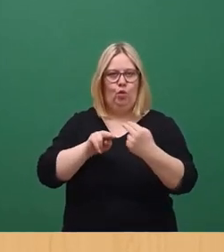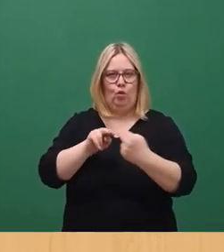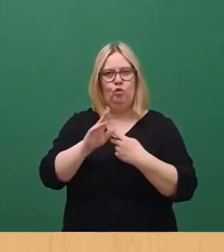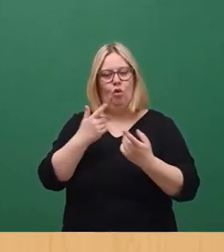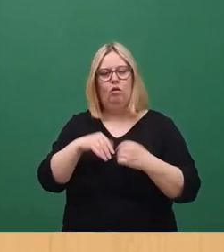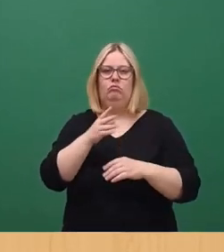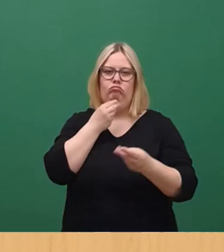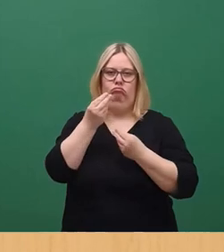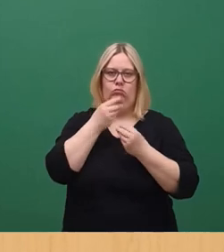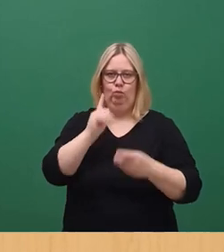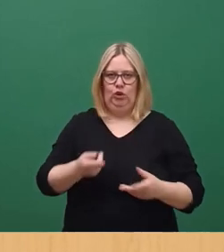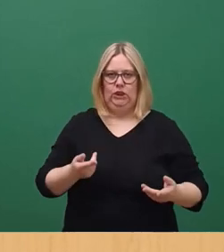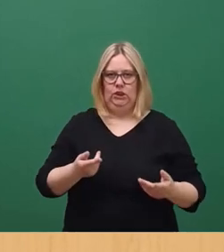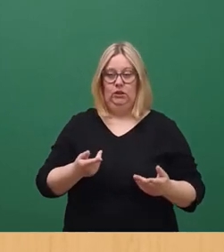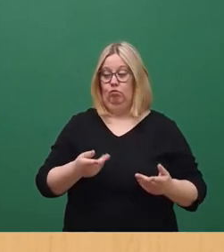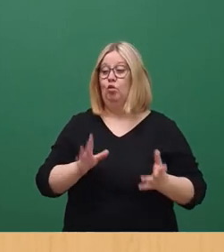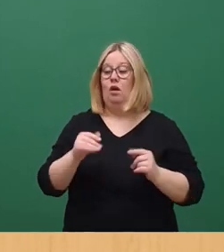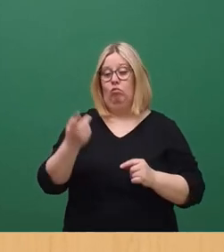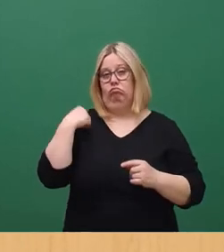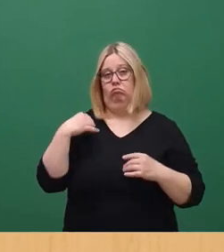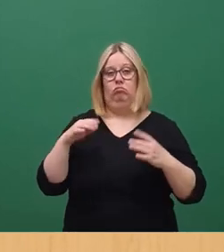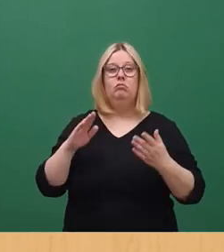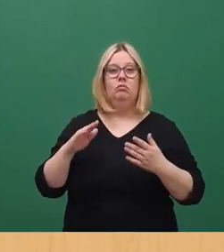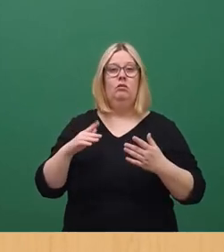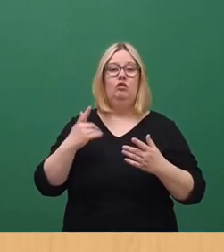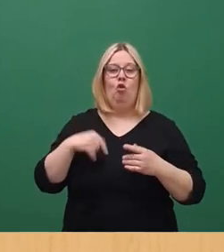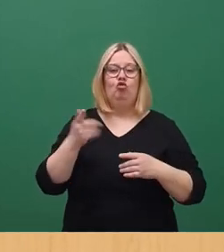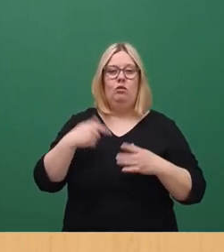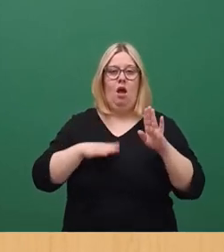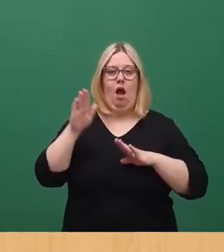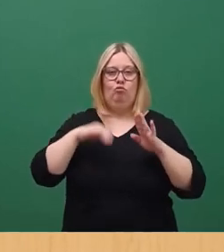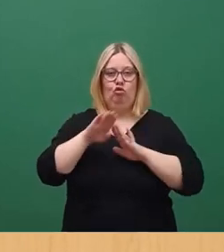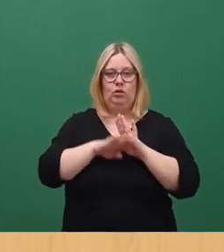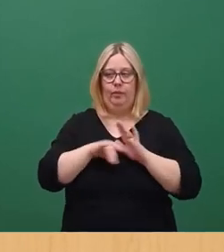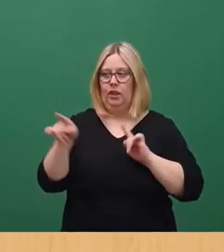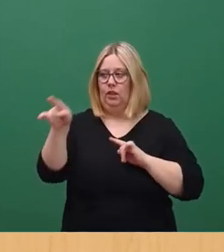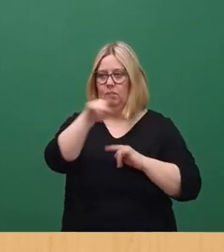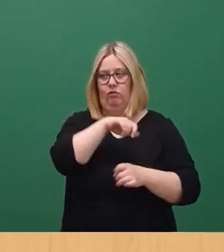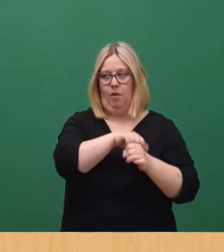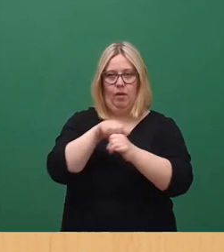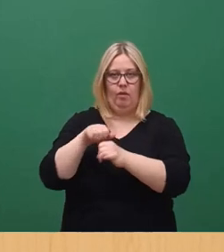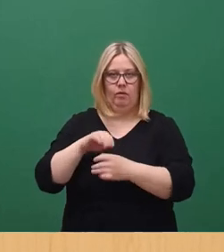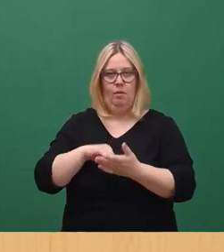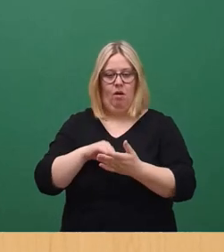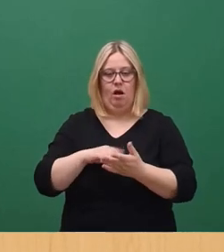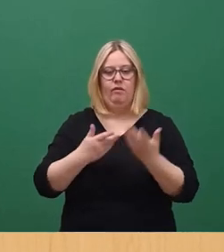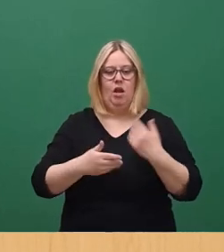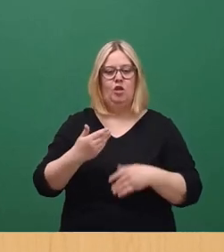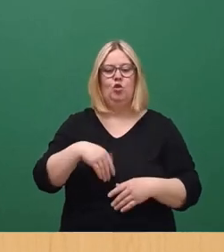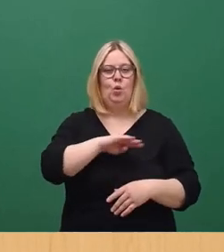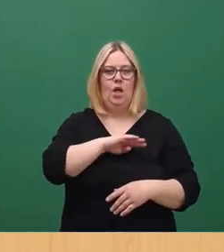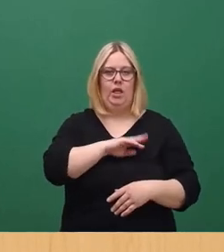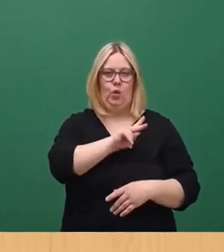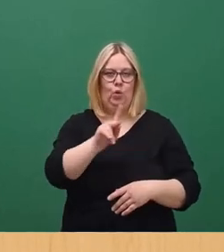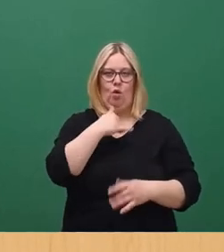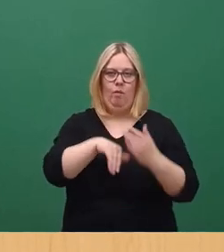Dazu hat auch mittlerweile ein Abstimmungstermin zwischen einzelnen Ämtern stattgefunden. Dazu kann Kollege Kühn noch ausführlicher berichten.